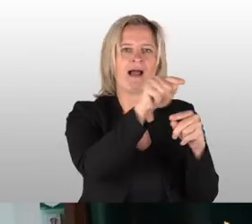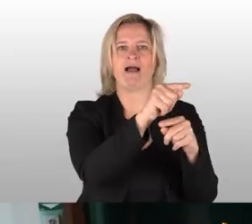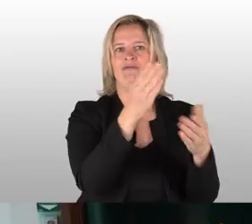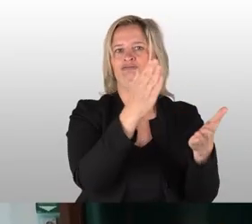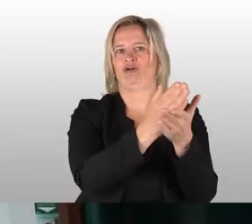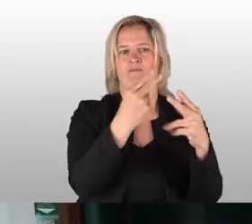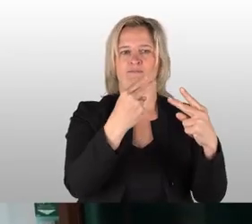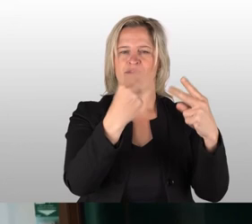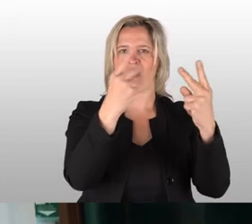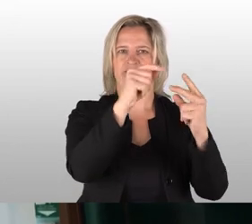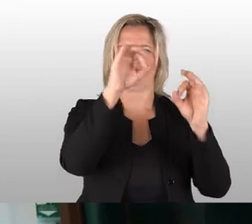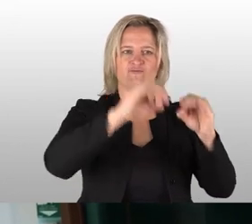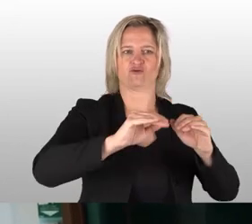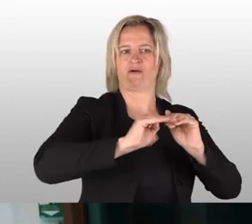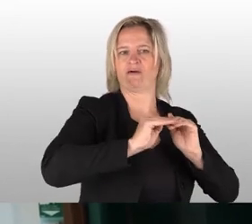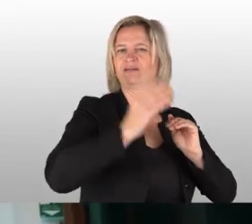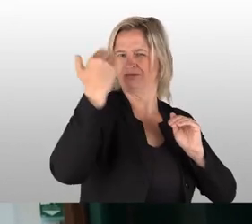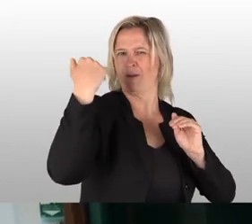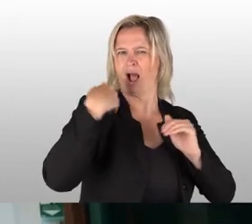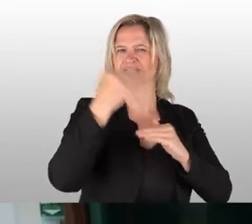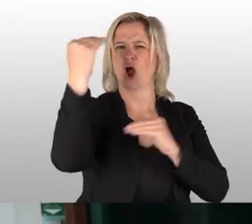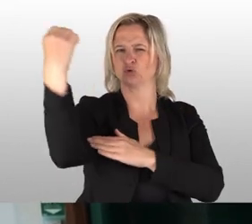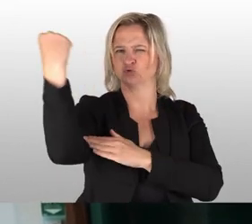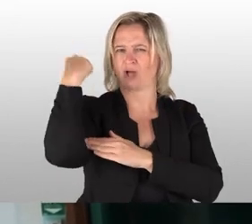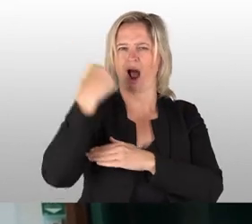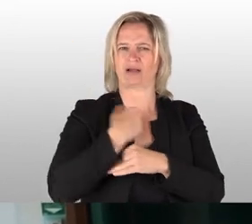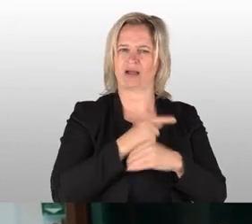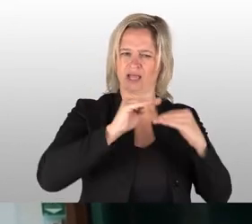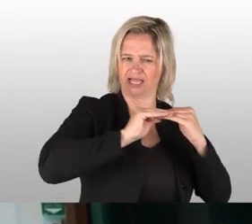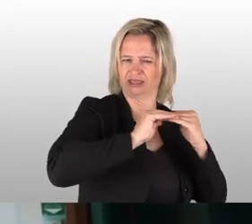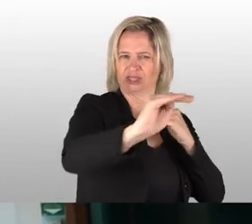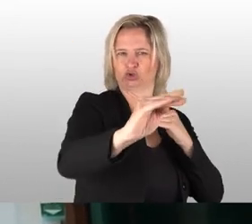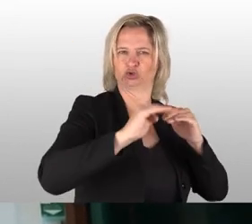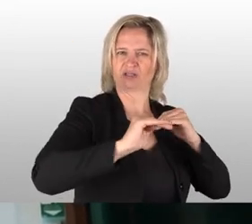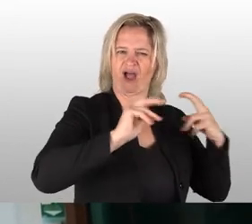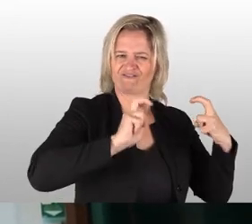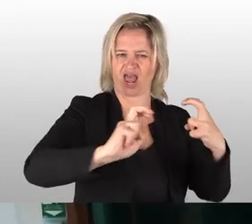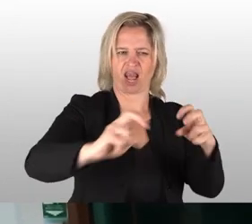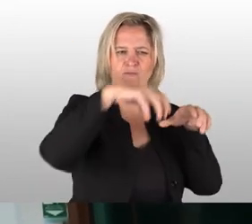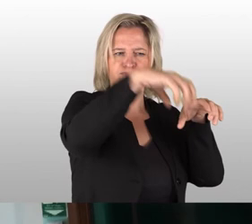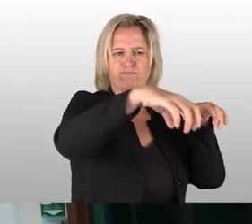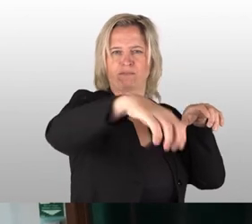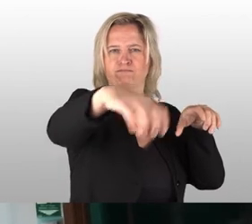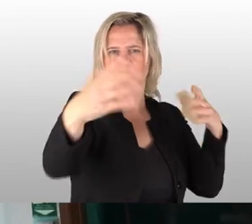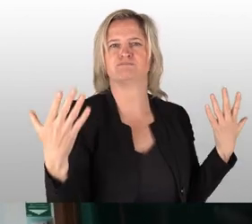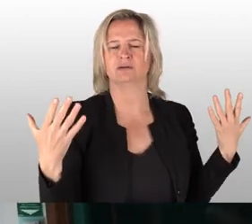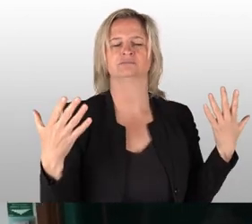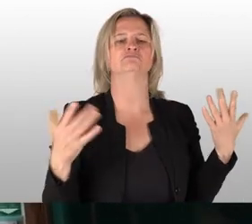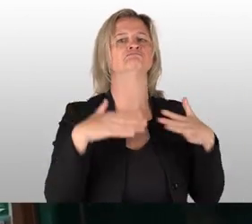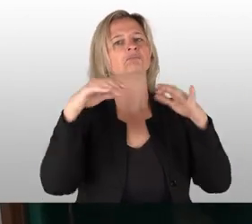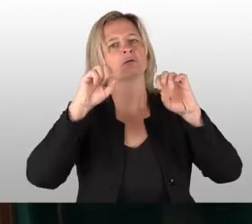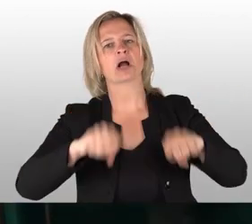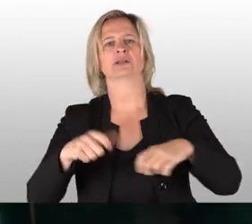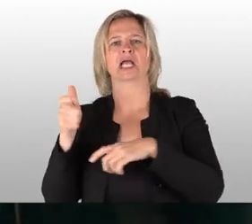beliebtes Sujet für die Tisch- und Tafelkultur zu Zeiten August des Starken. Solche Figuren, wie Sie sie gleich sehen werden, standen auf